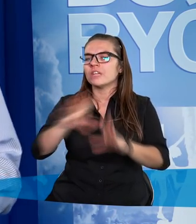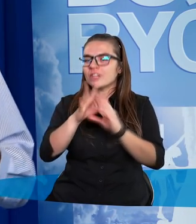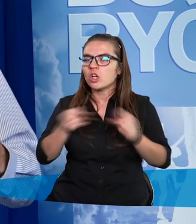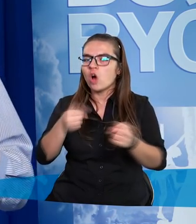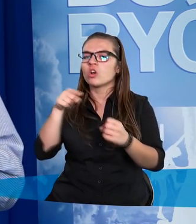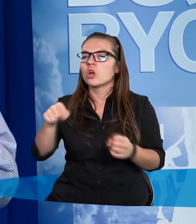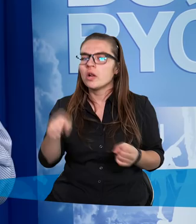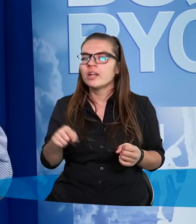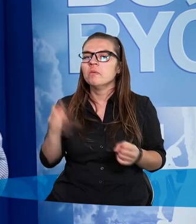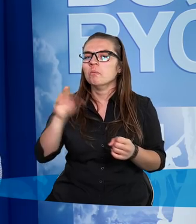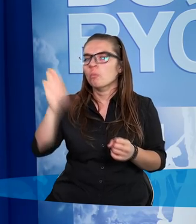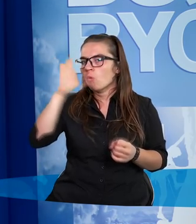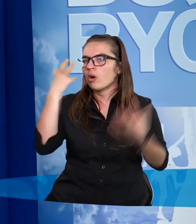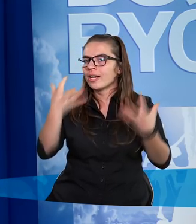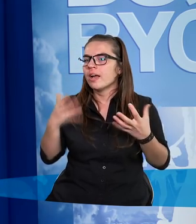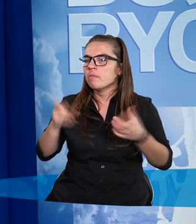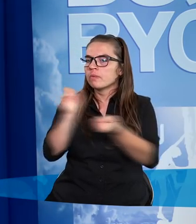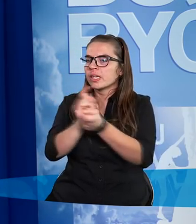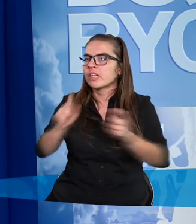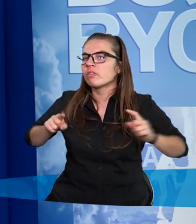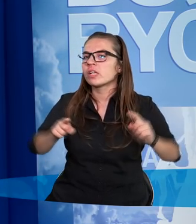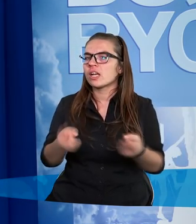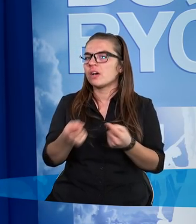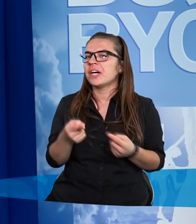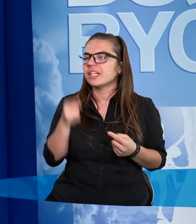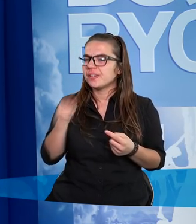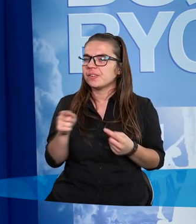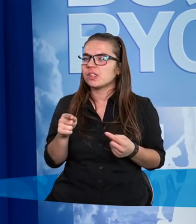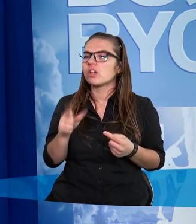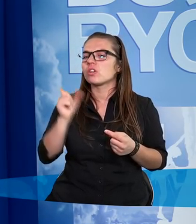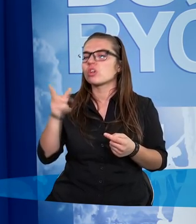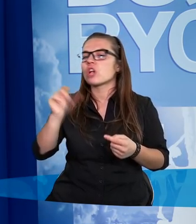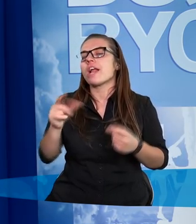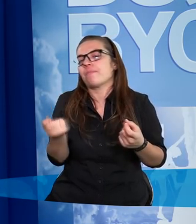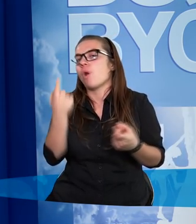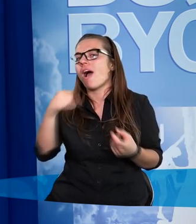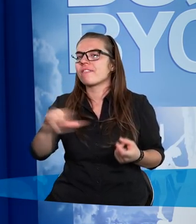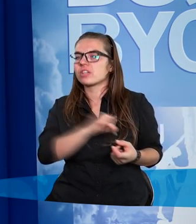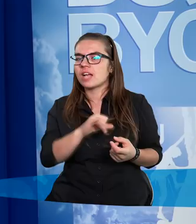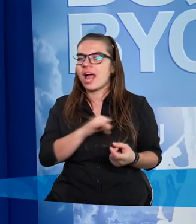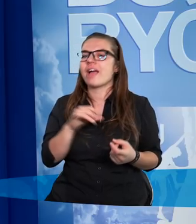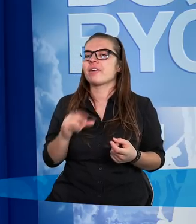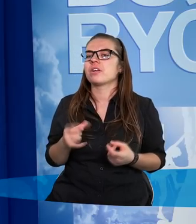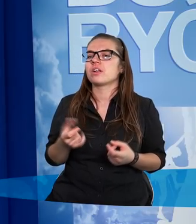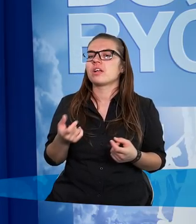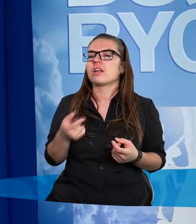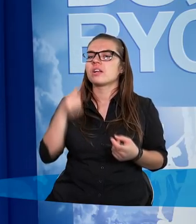tego, że Bóg chce przeciwdziałać skutkom tego, że na świecie pojawił się grzech. Ostatecznie sprowadza się to znów